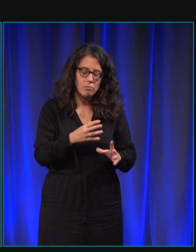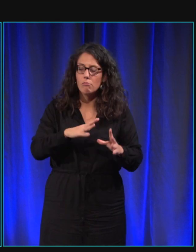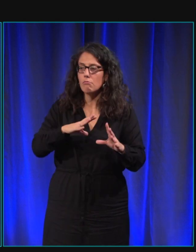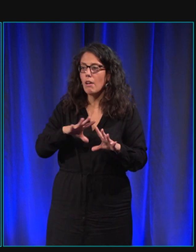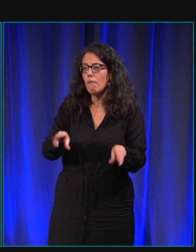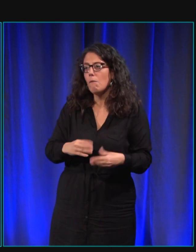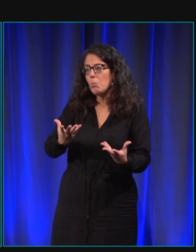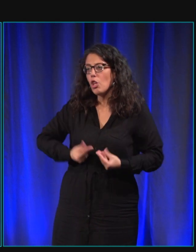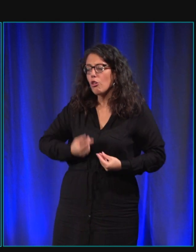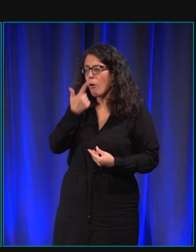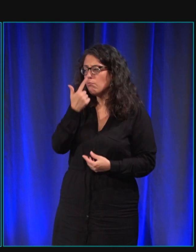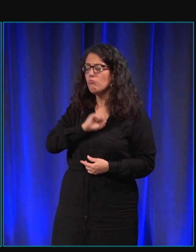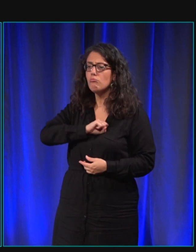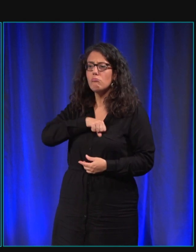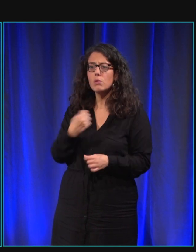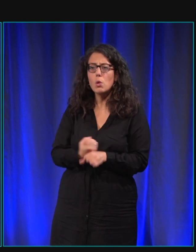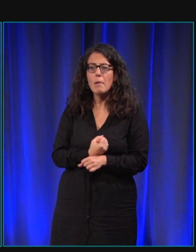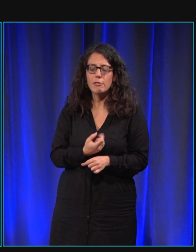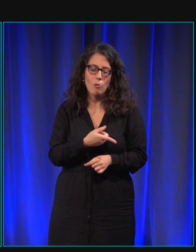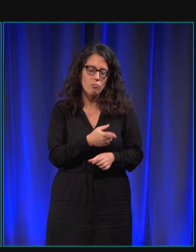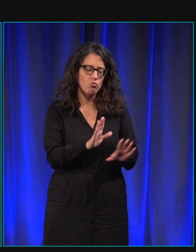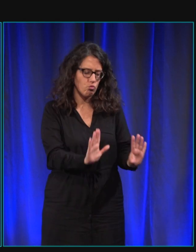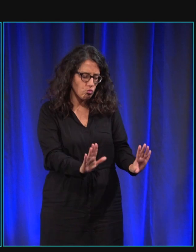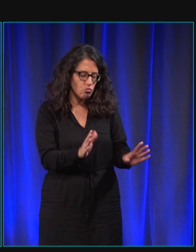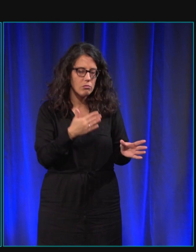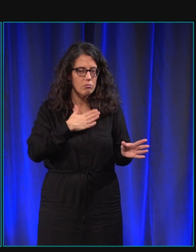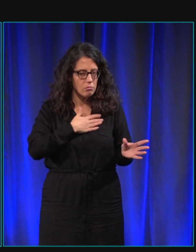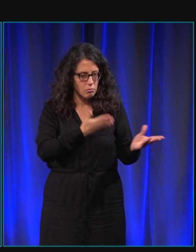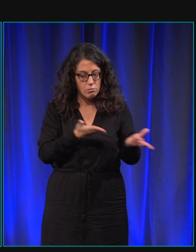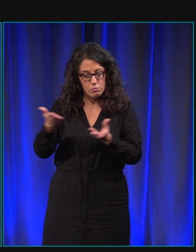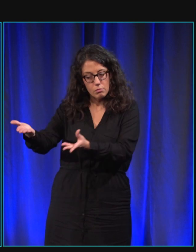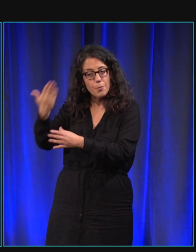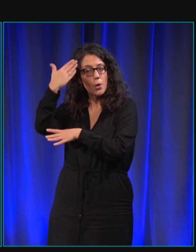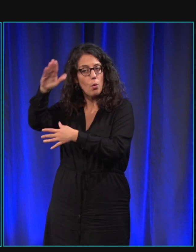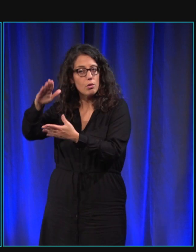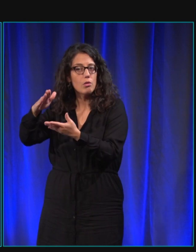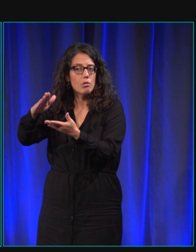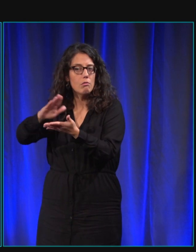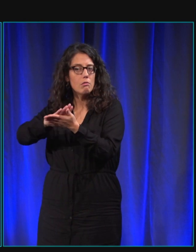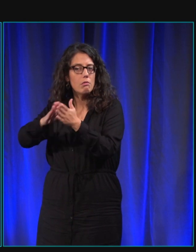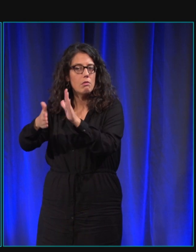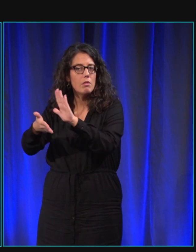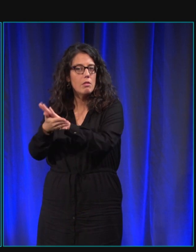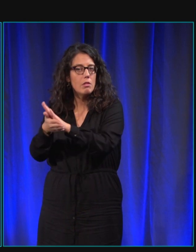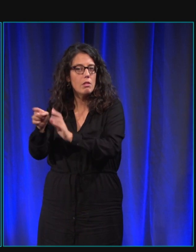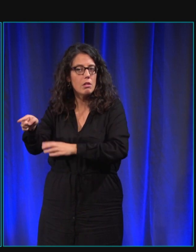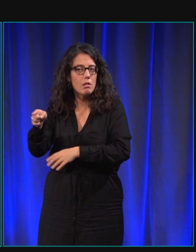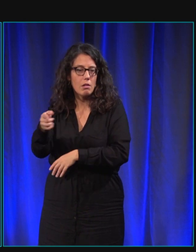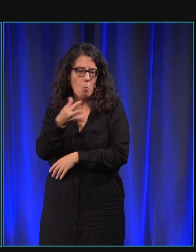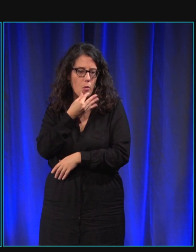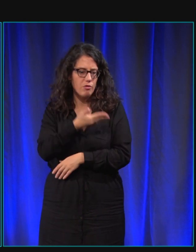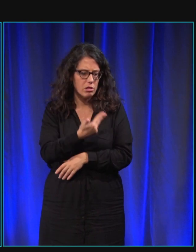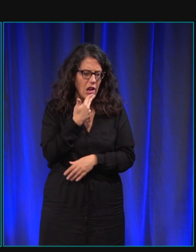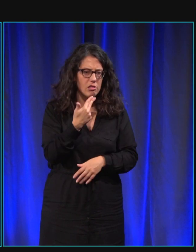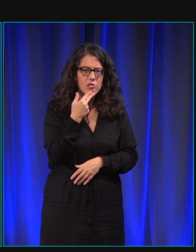une façon de de de continuer à disons à profiter des qualités